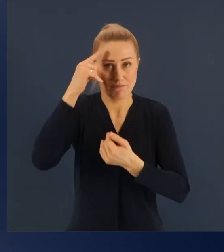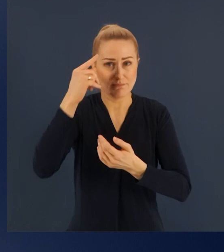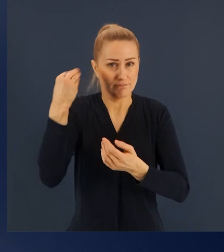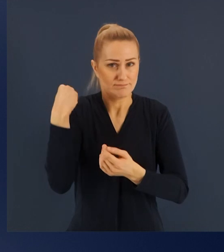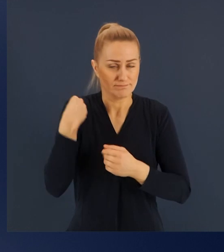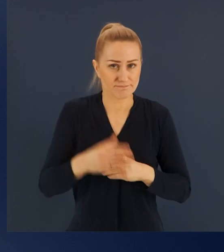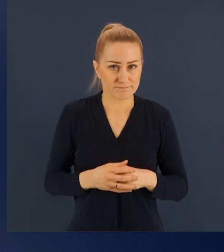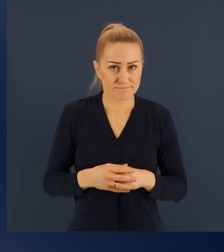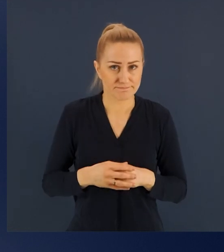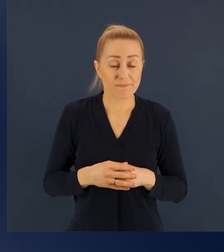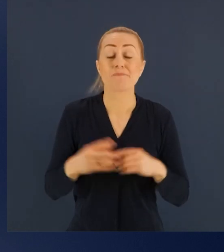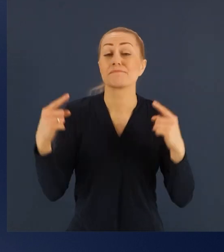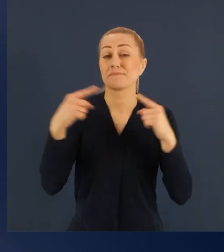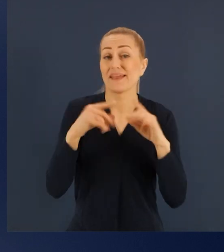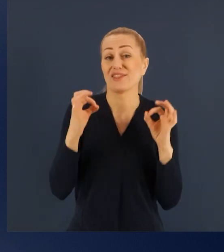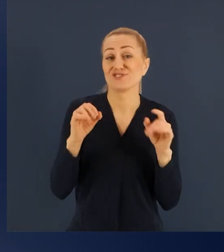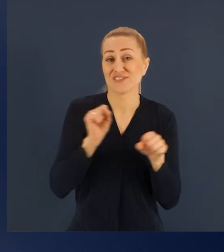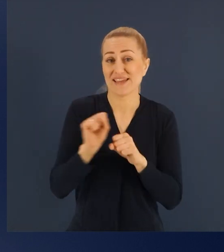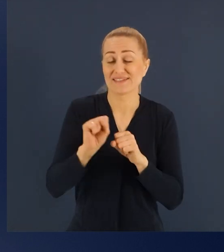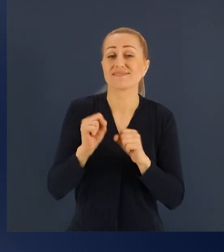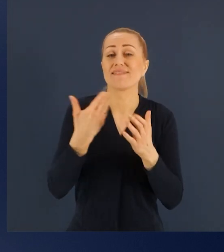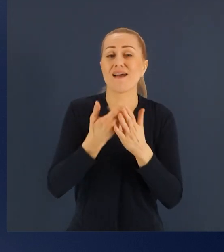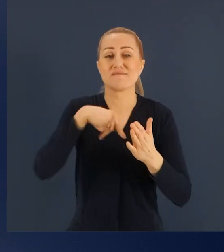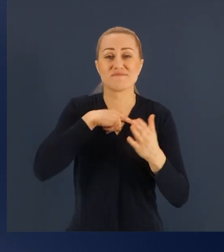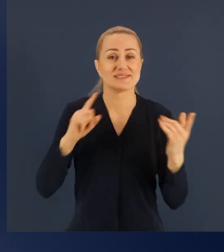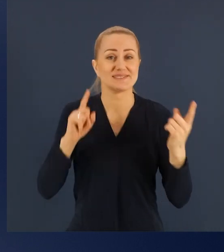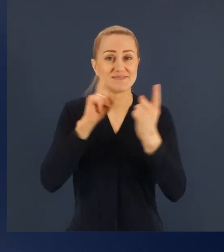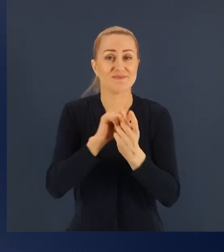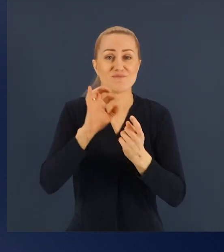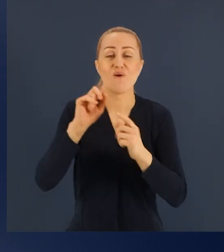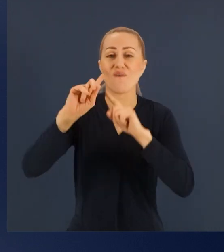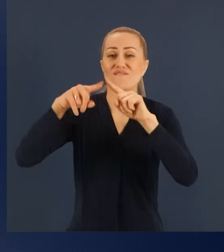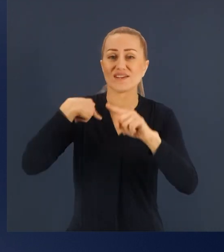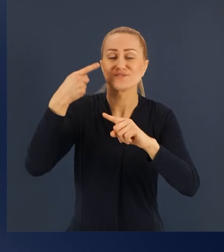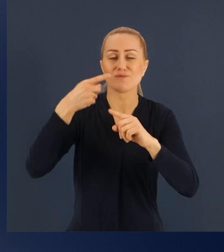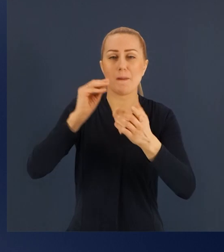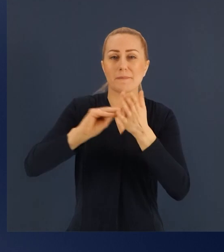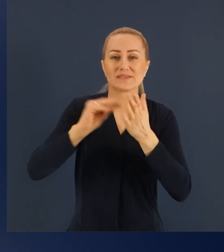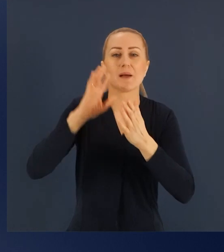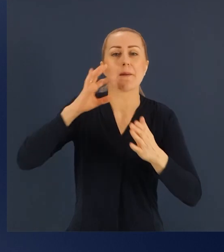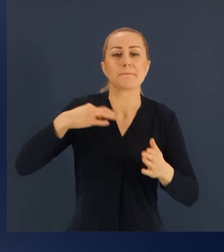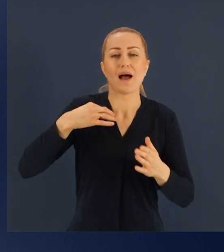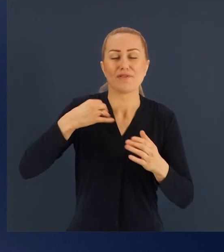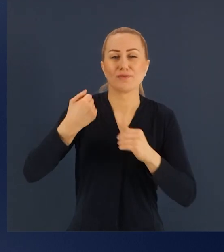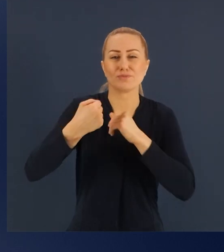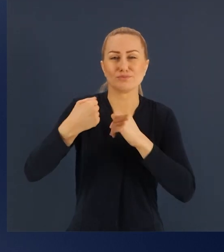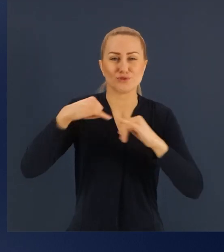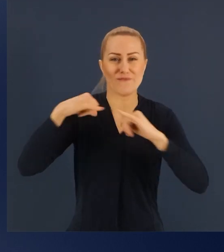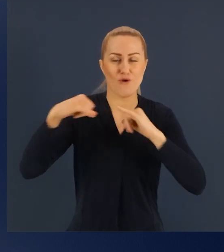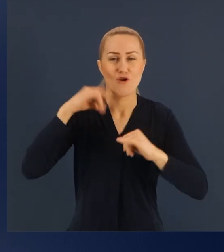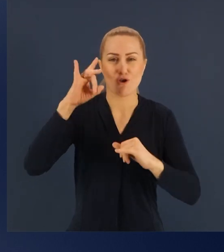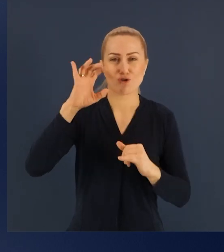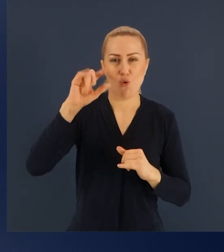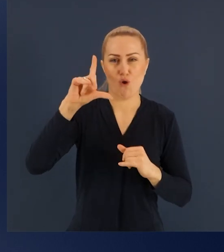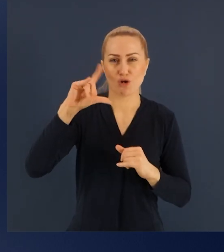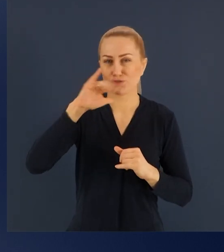pismo od Pana Przewodniczącego Marka Goliszewskiego, który zwrócił się o to, abyśmy odbyli